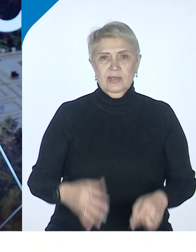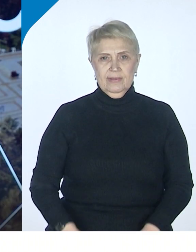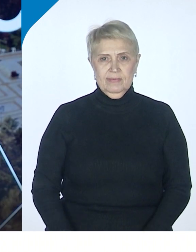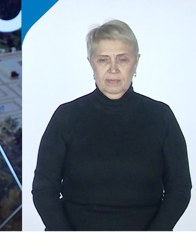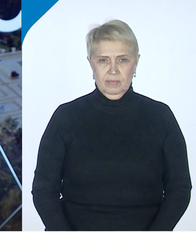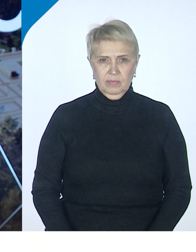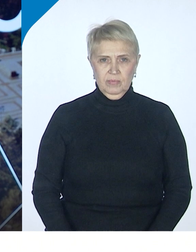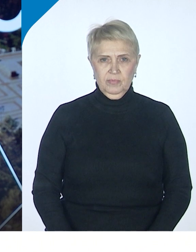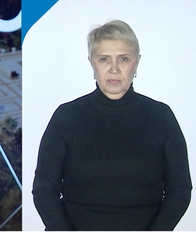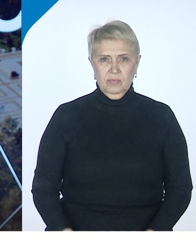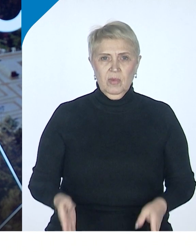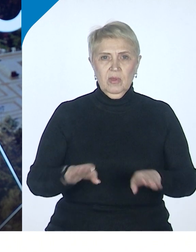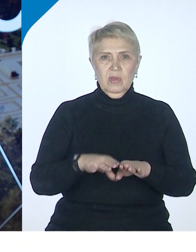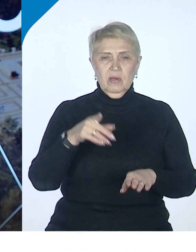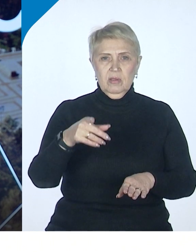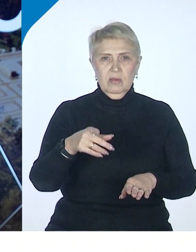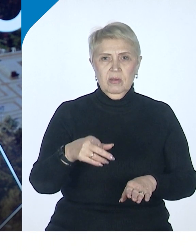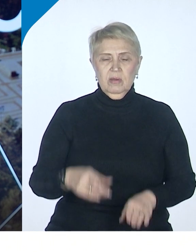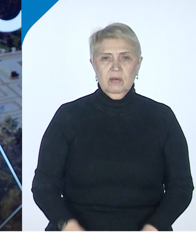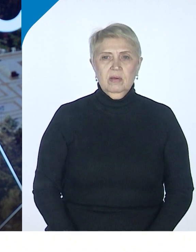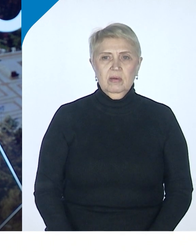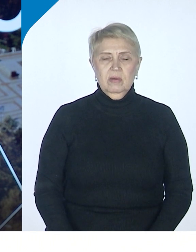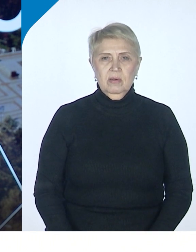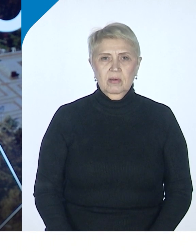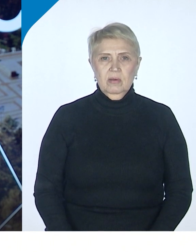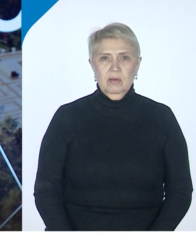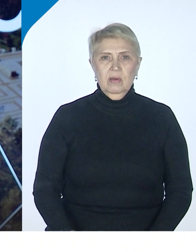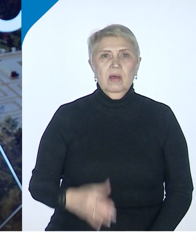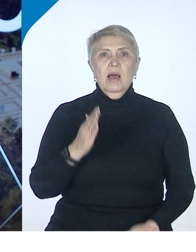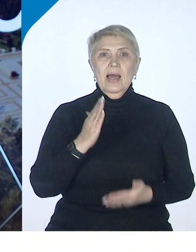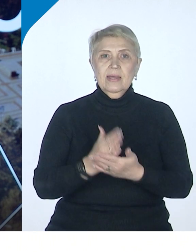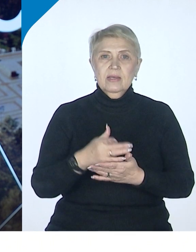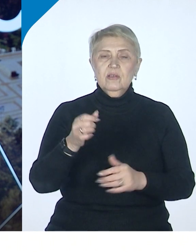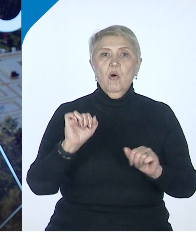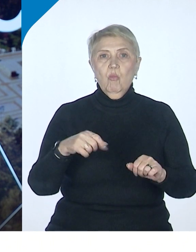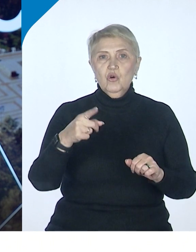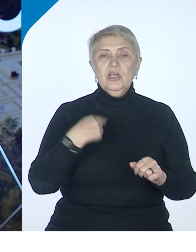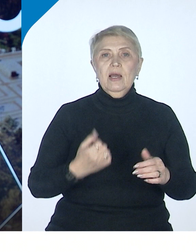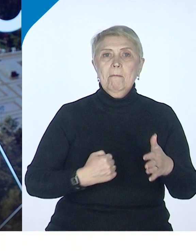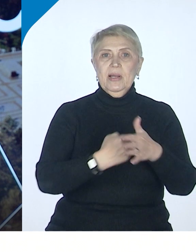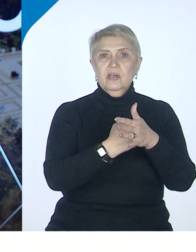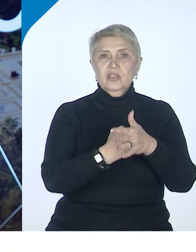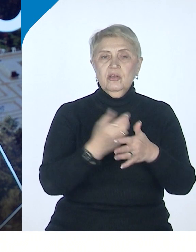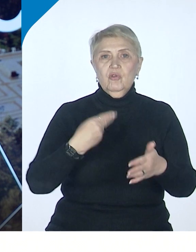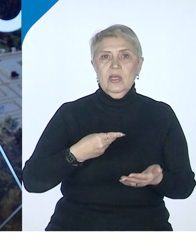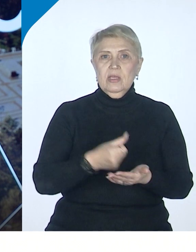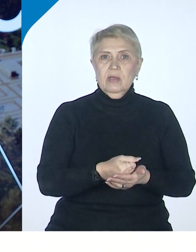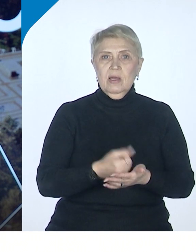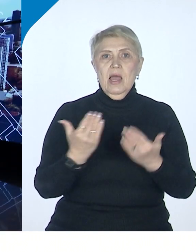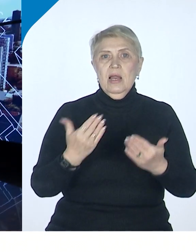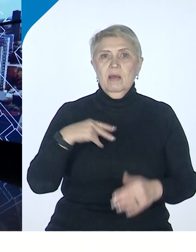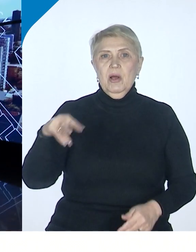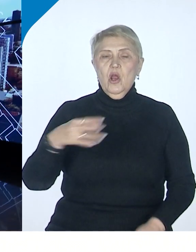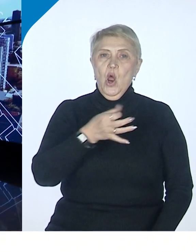то тогда резон полный есть их поддержать. Ну, не деньгами впрямую поддержать, но поддержать льготами,